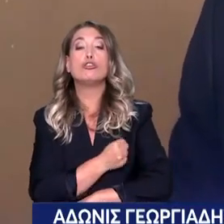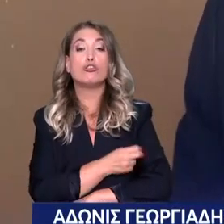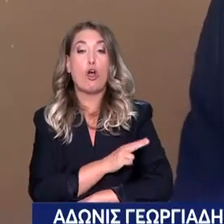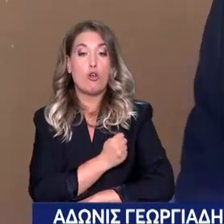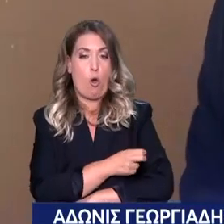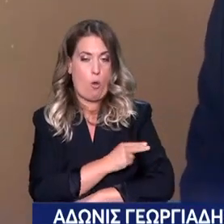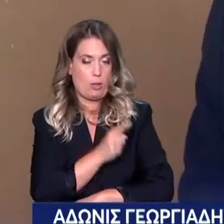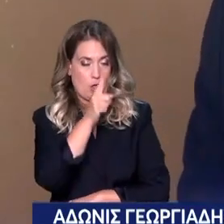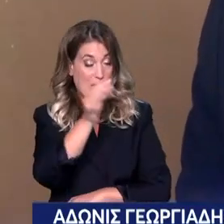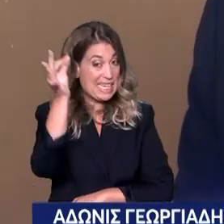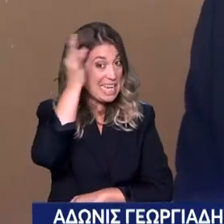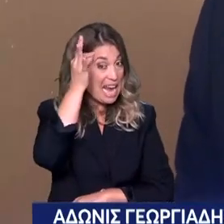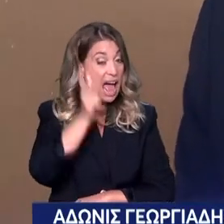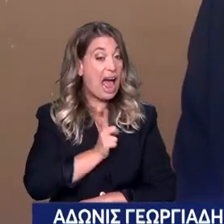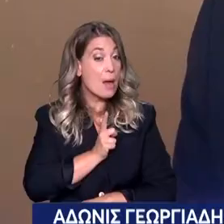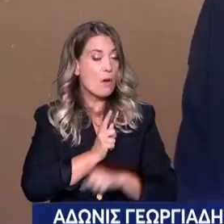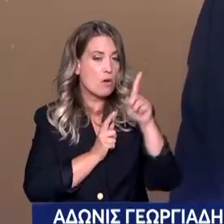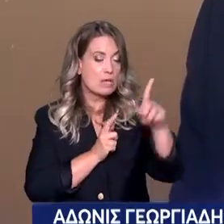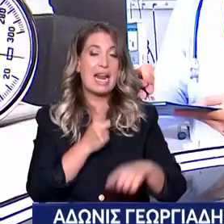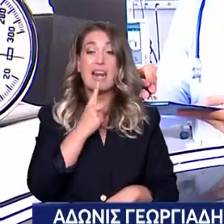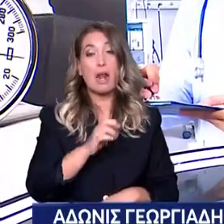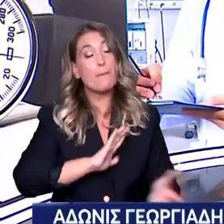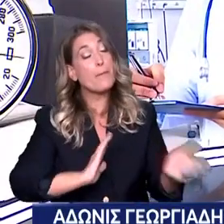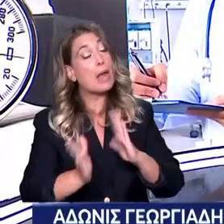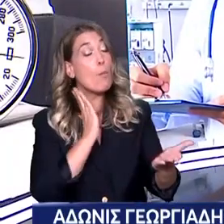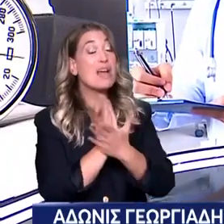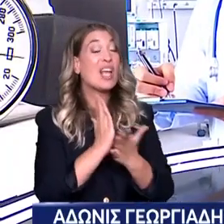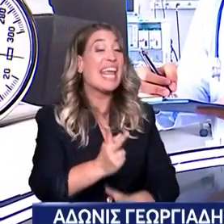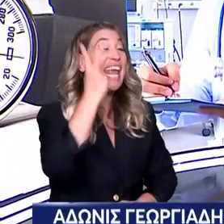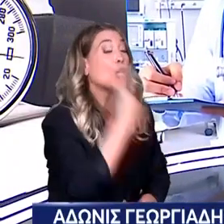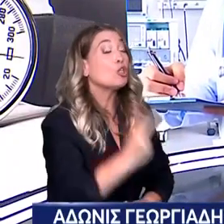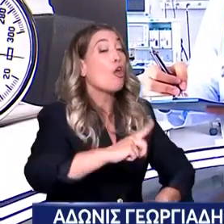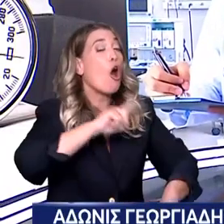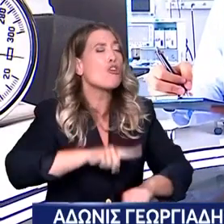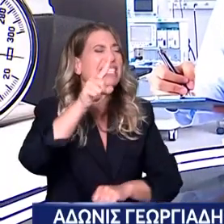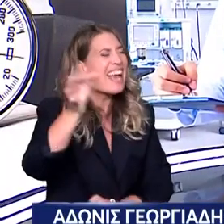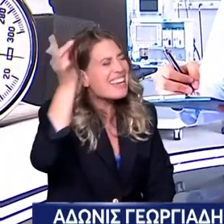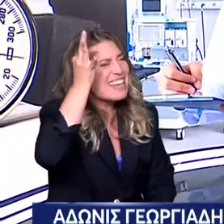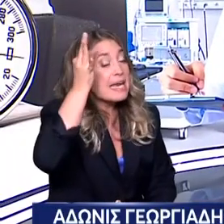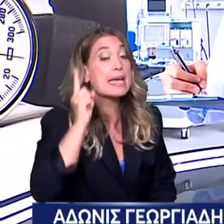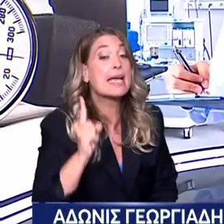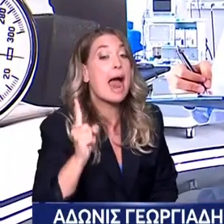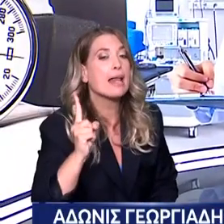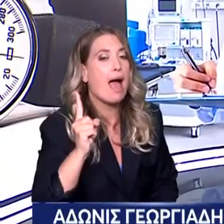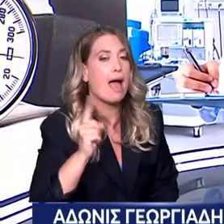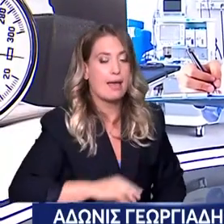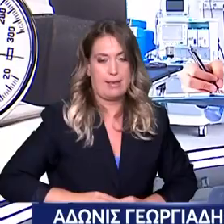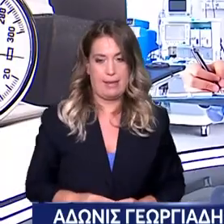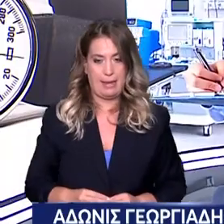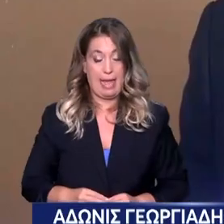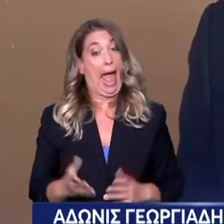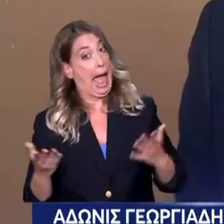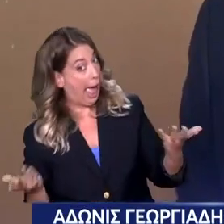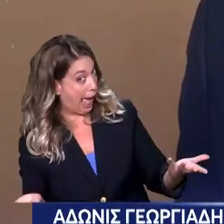Μέσος χρόνους αναμονής 22 ώρες 22 ώρες Και έχει ένα επεστατικό περίμενα σε 70 ώρες Άρα πρέπει να είμαστε και